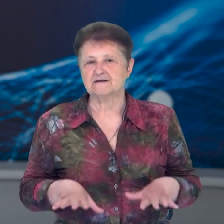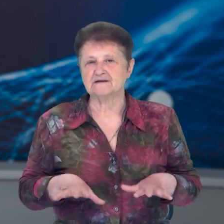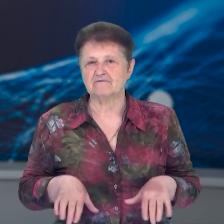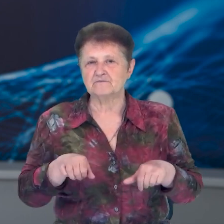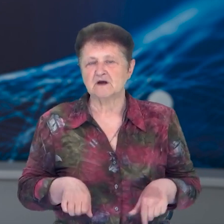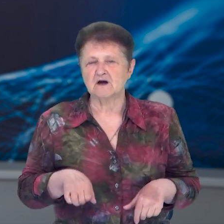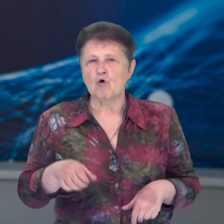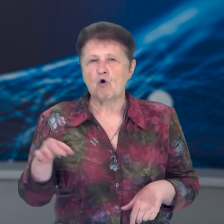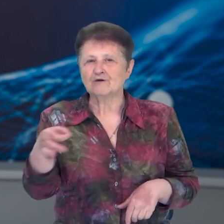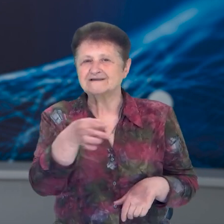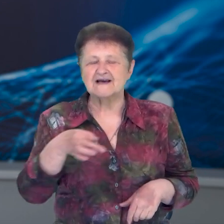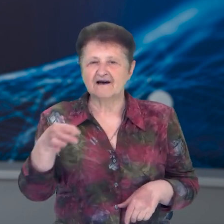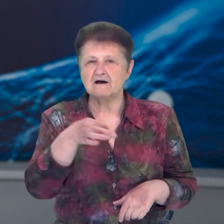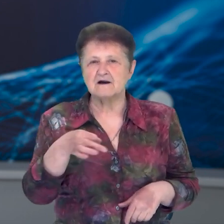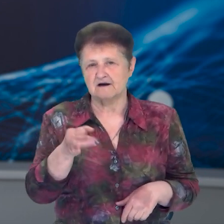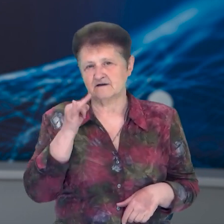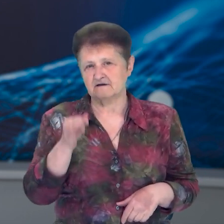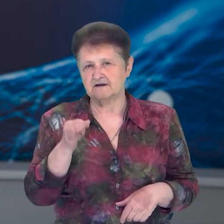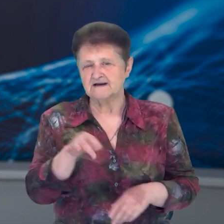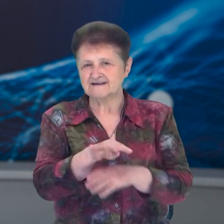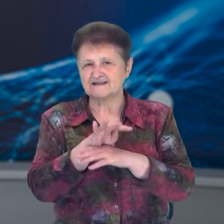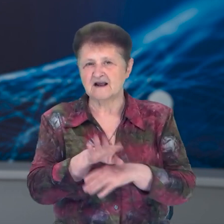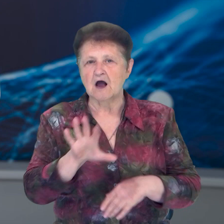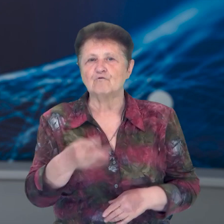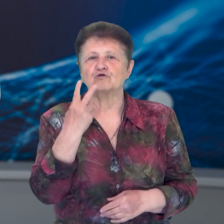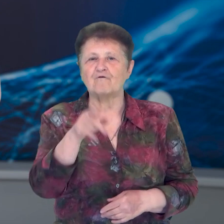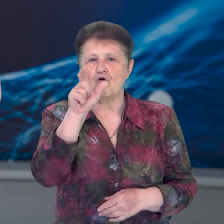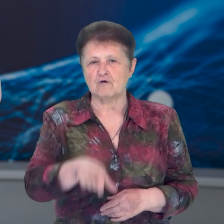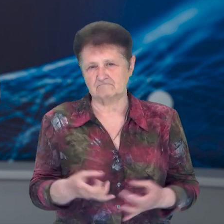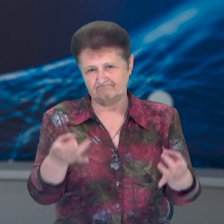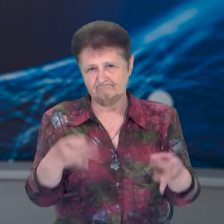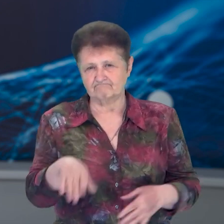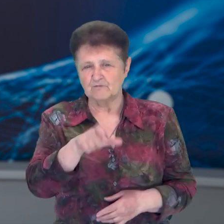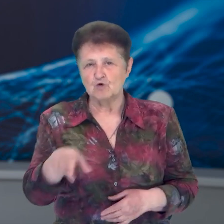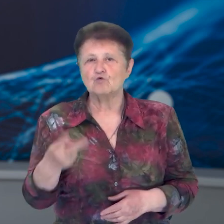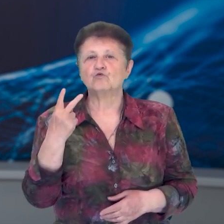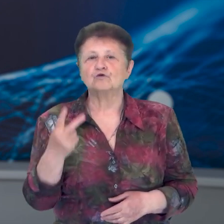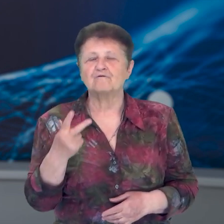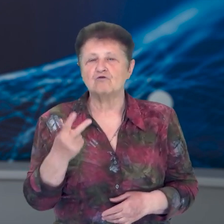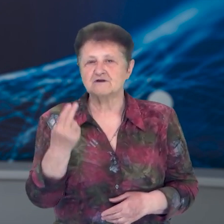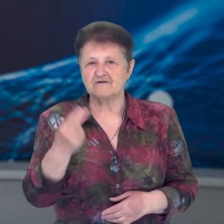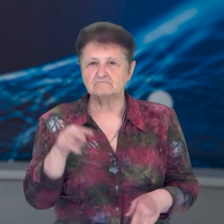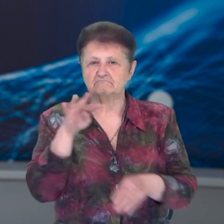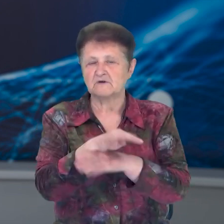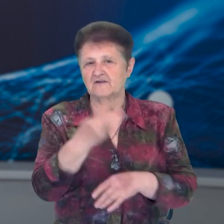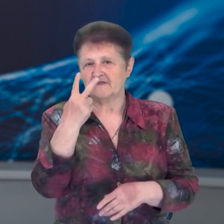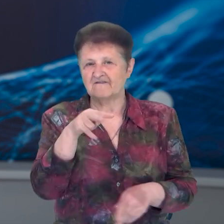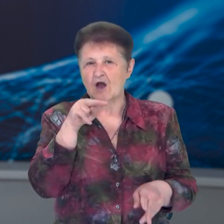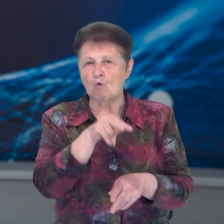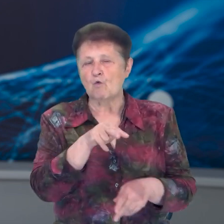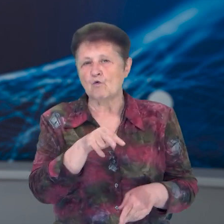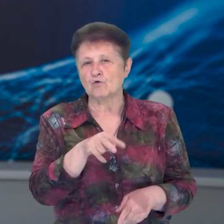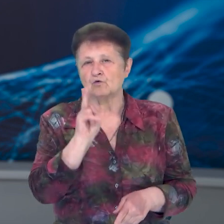Андріївського озера та власноруч стріляв у двох цивільних. В одного з потерпілих випустив три кулі, в іншого дві.